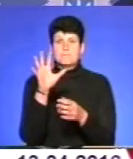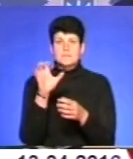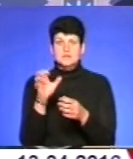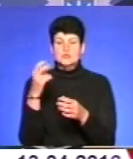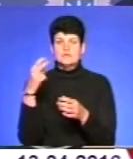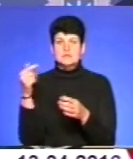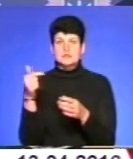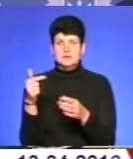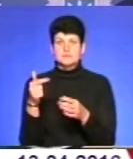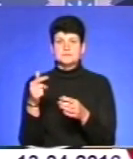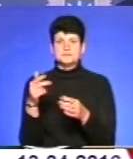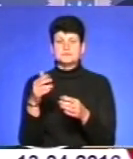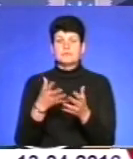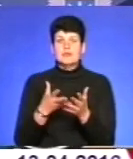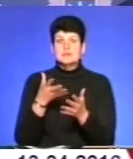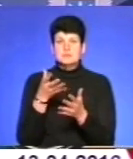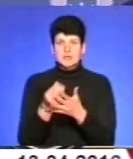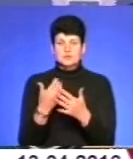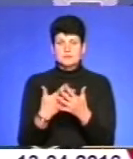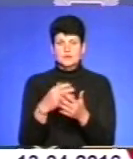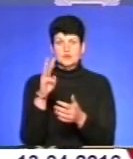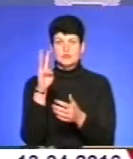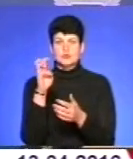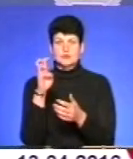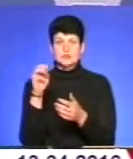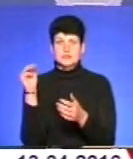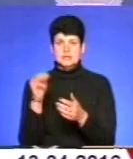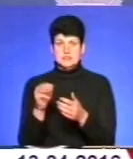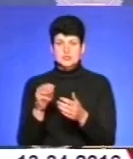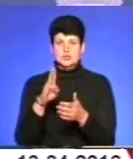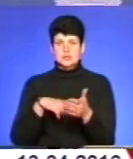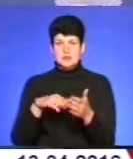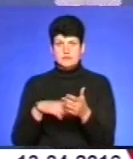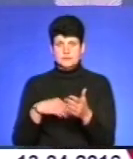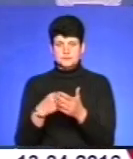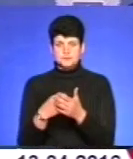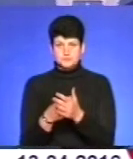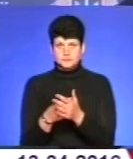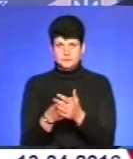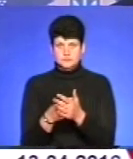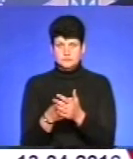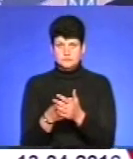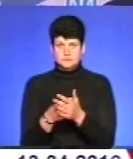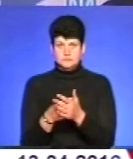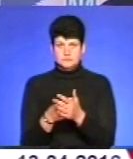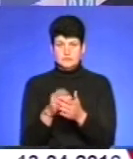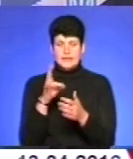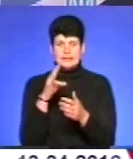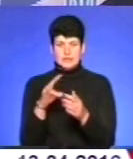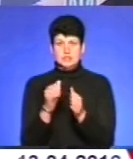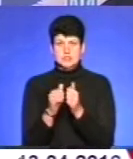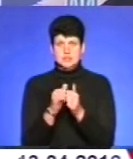сплачено є близько 300 тисяч вже до державного бюджету по адмінматеріалах, які ми склали. Найчастіше в нас